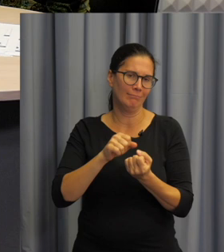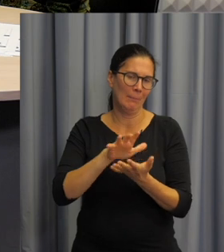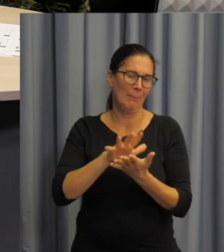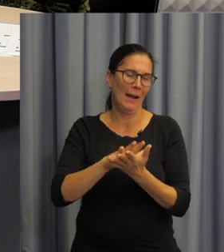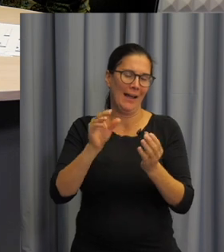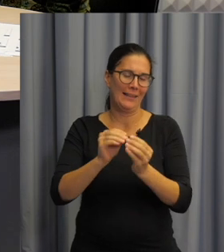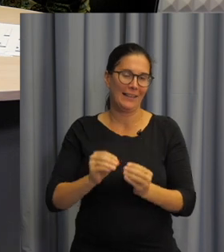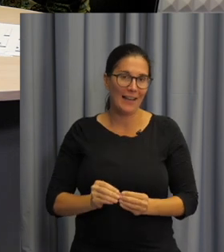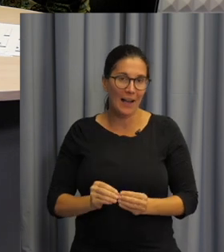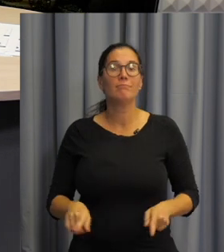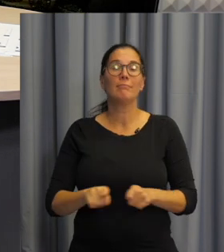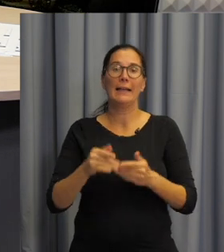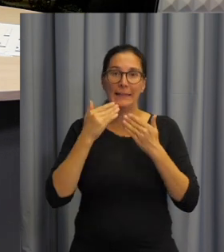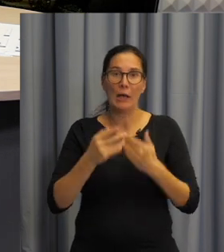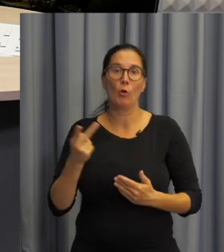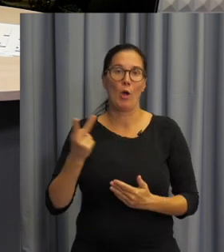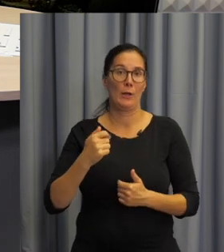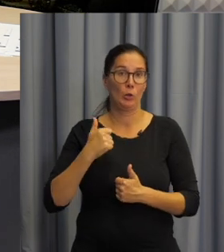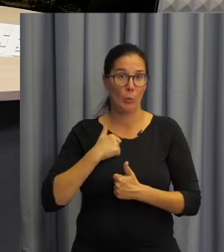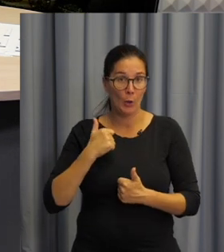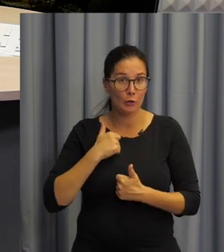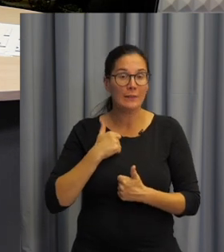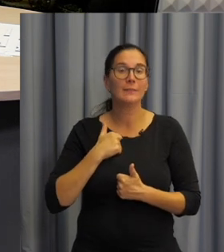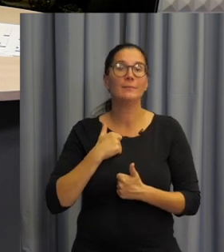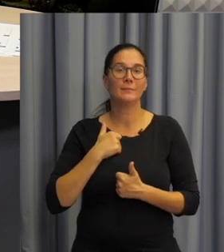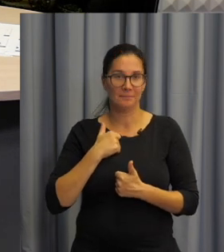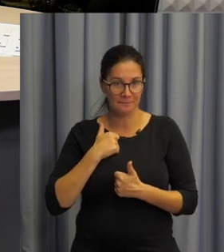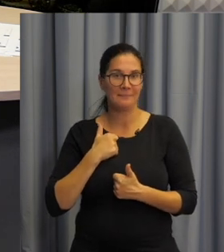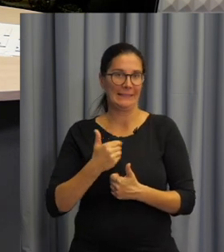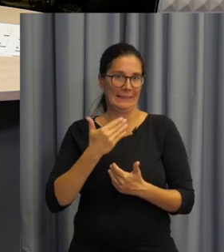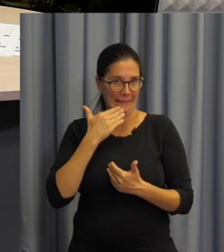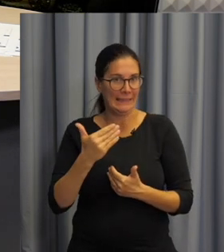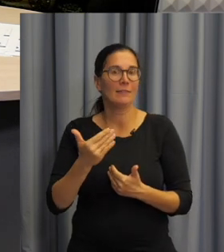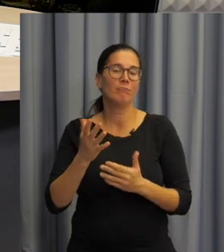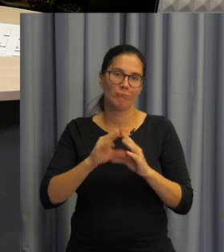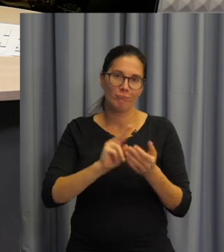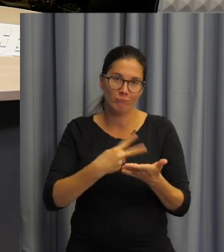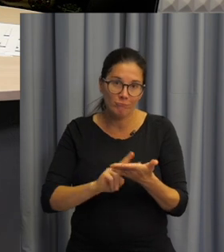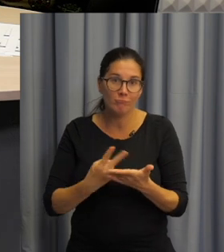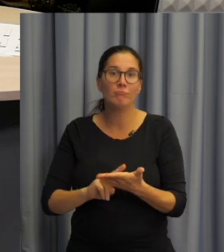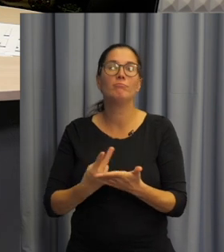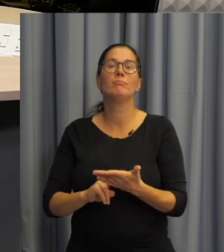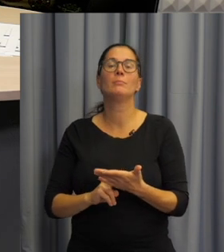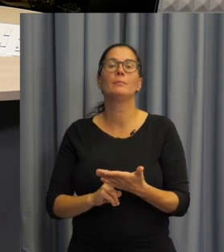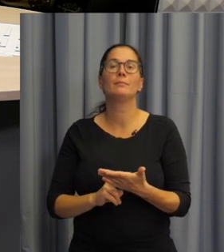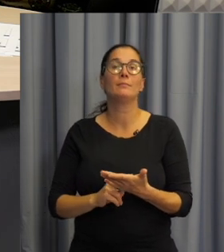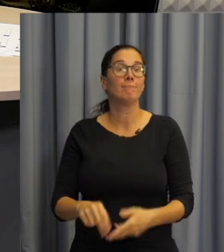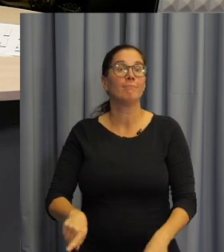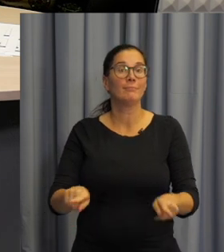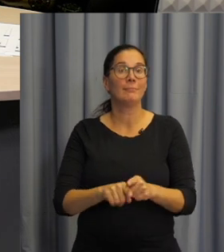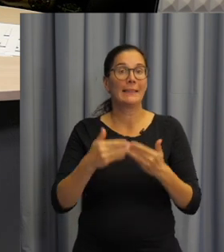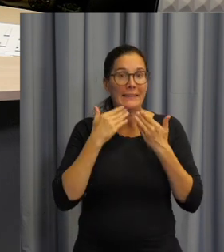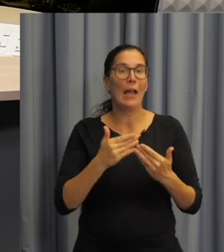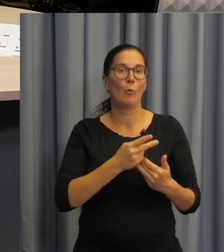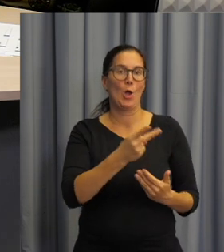vznik těchto materiálů. Děkuji kolegyním tlumočnicím, které nám zajistili tlumočení celého